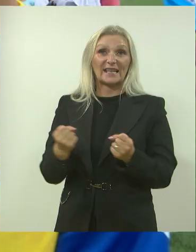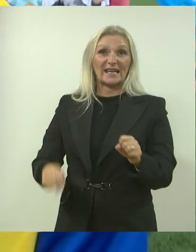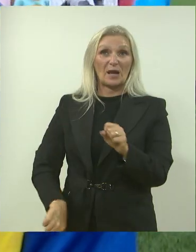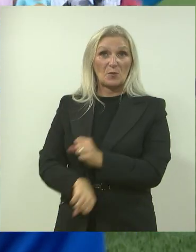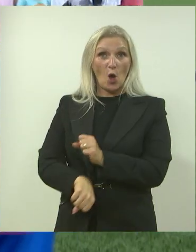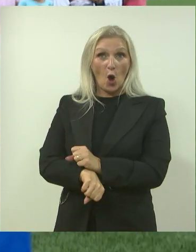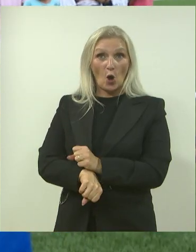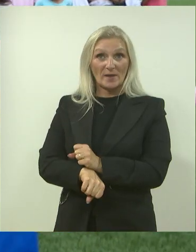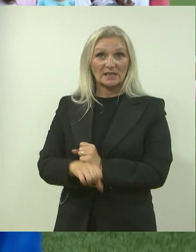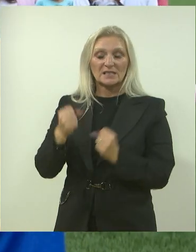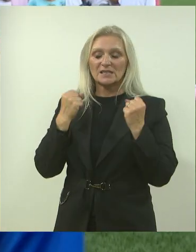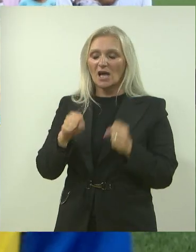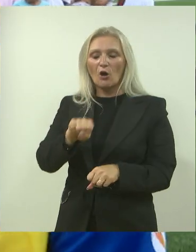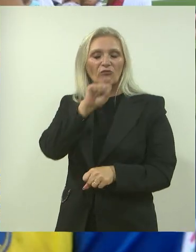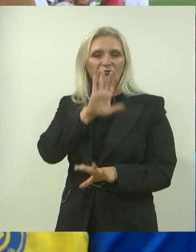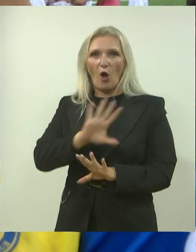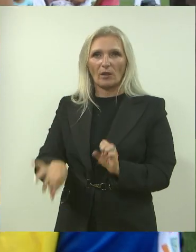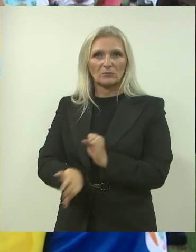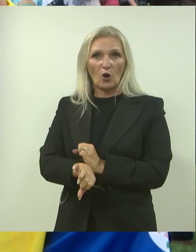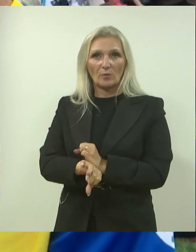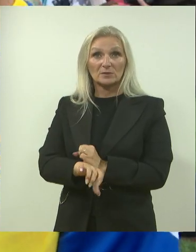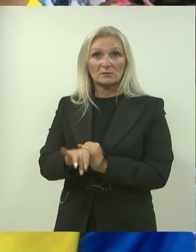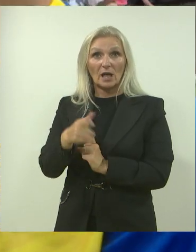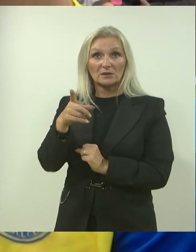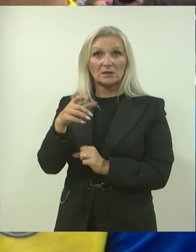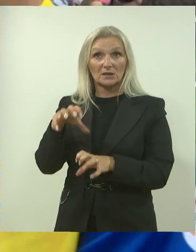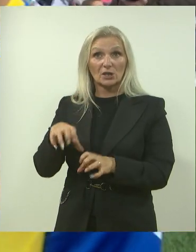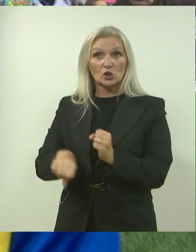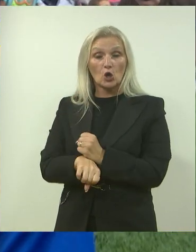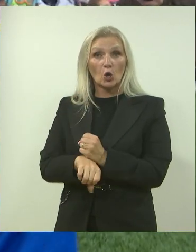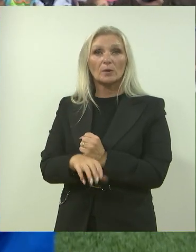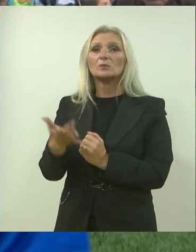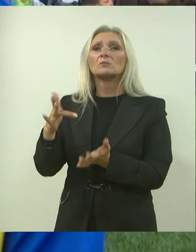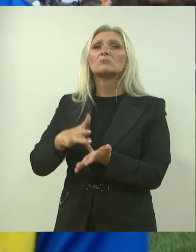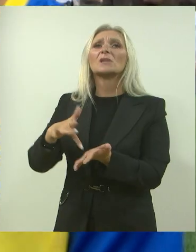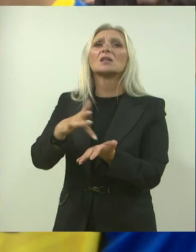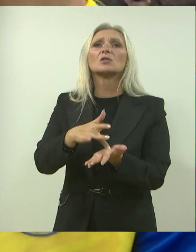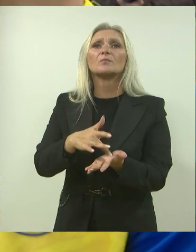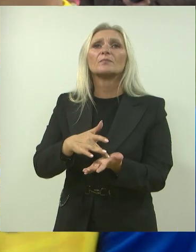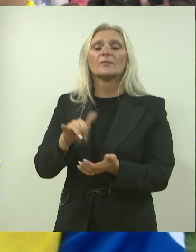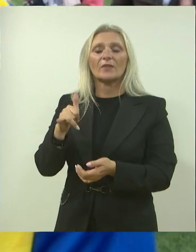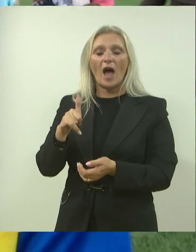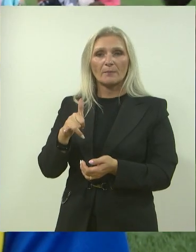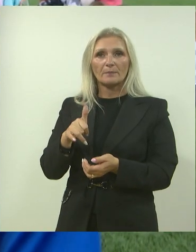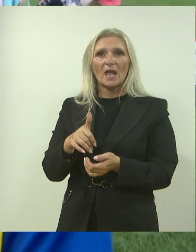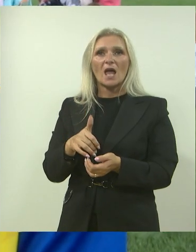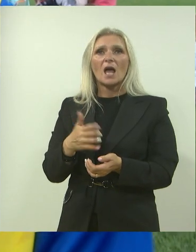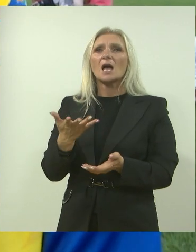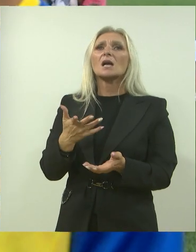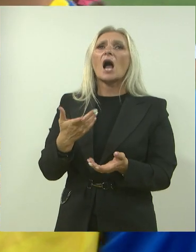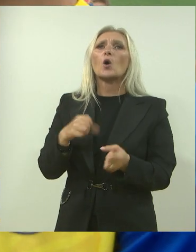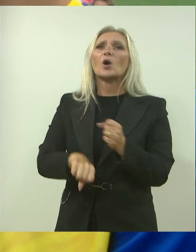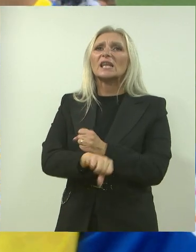jer jako volim nogomet. Jel inače igraš nogomet? Da. Koju poziciju? Stryker. I kak ide?